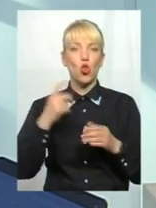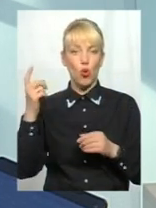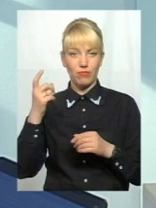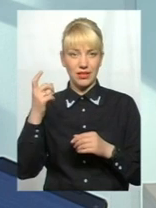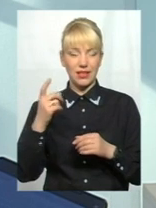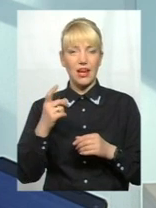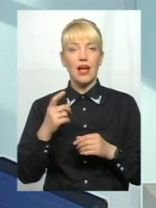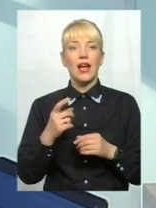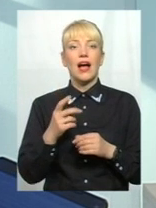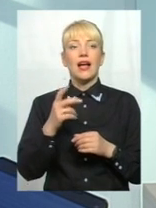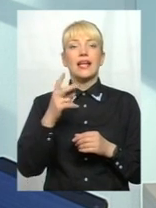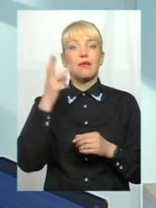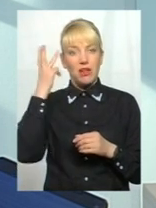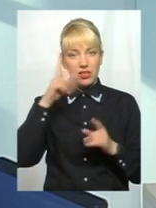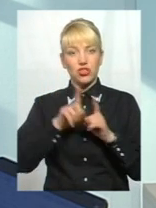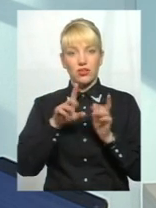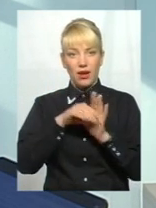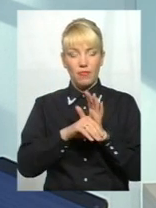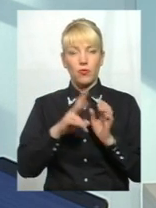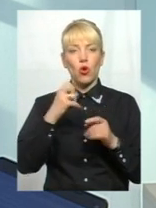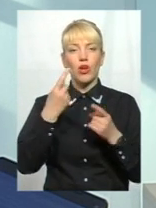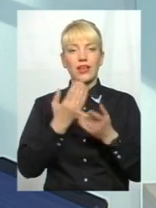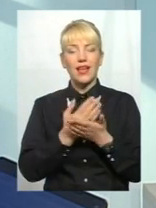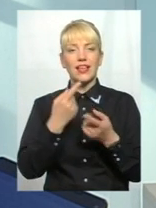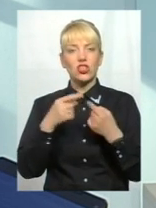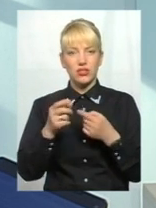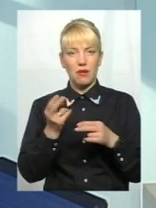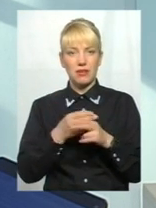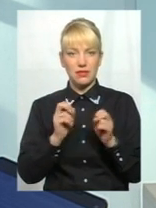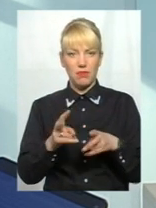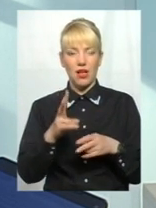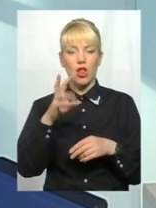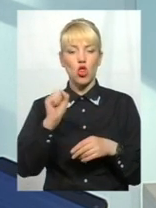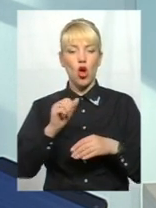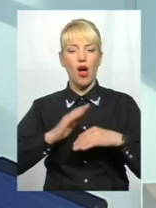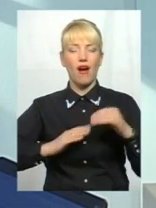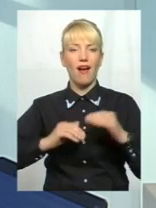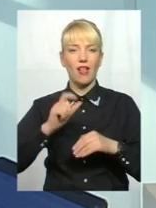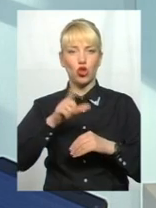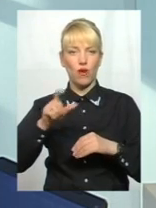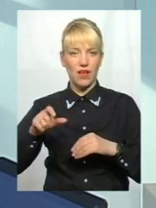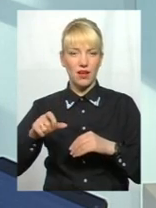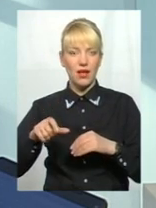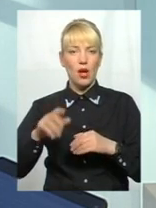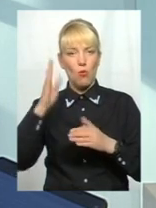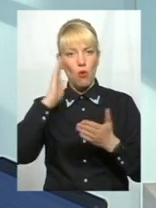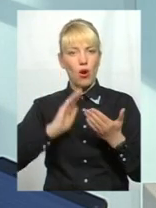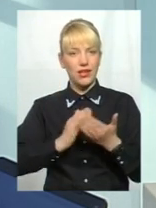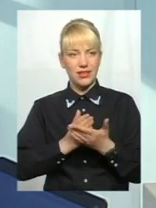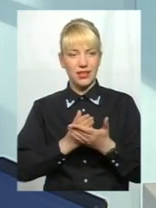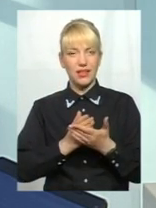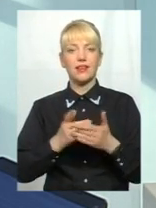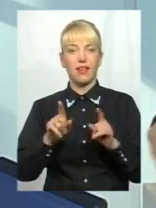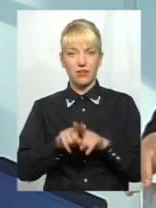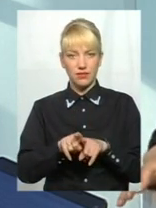Але є інша ще небезпека, що кадрова політика, яка, на мою думку, не піддається, ну, якби, раціональному поясненню, виглядає